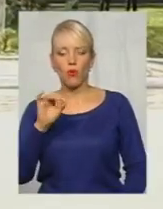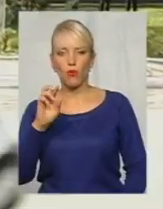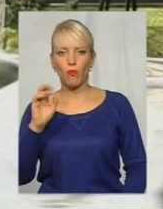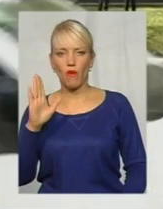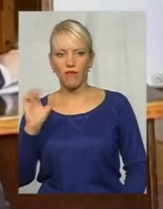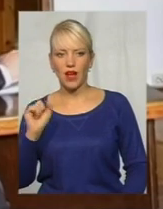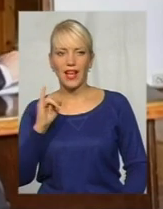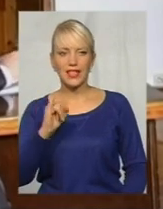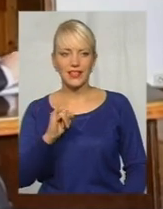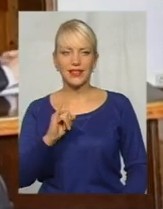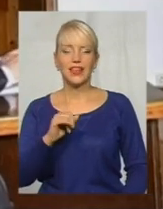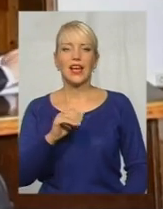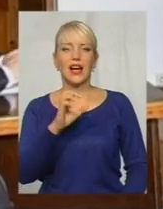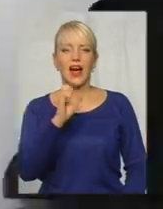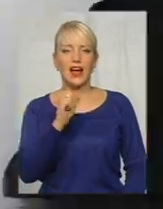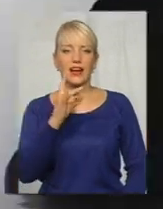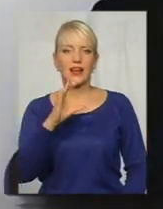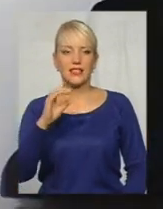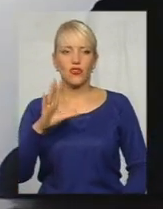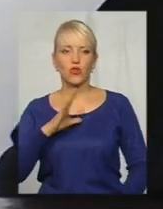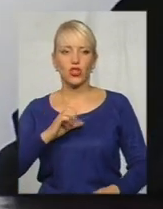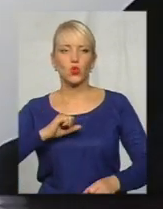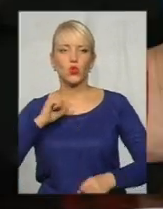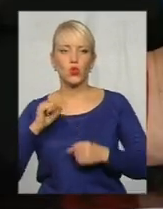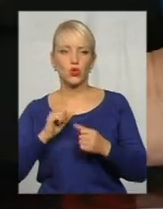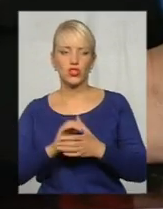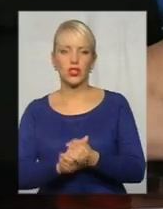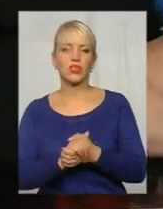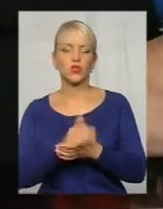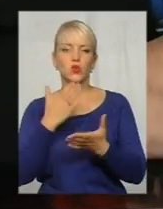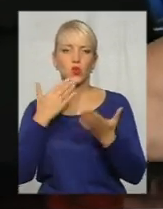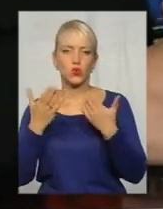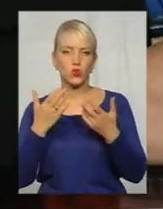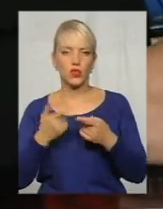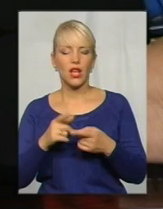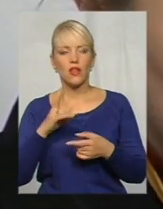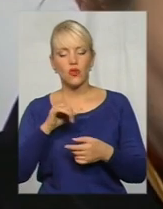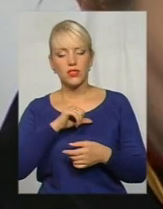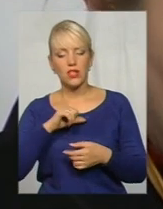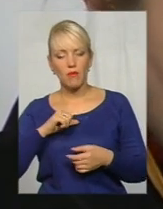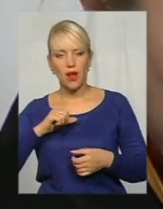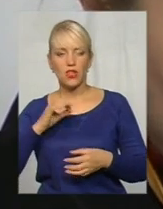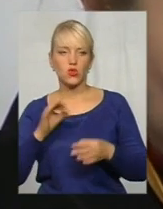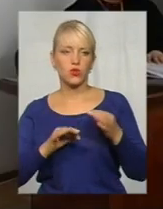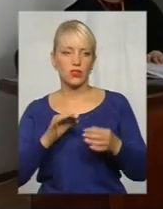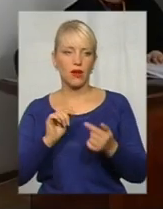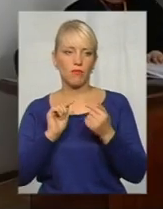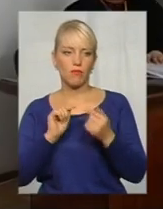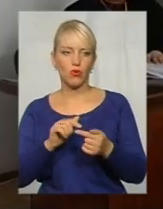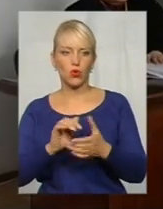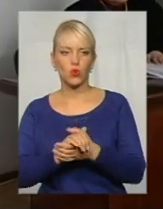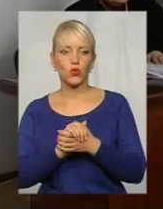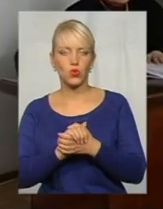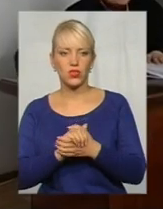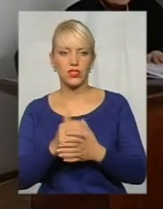у дружніх стосунках. Від судді Лариси Боголюбової вимагали взяти самовідвід. А от сама суддя заперечує дружні стосунки з Петром Арсенюком. Я живу вже